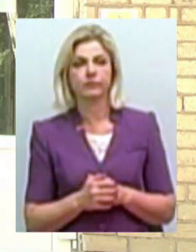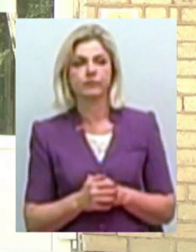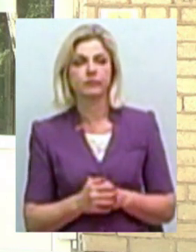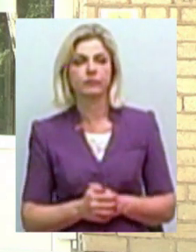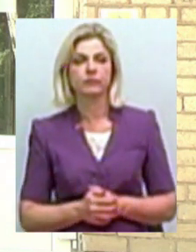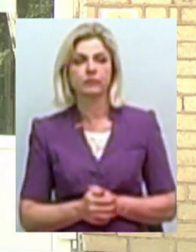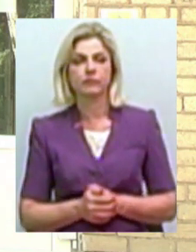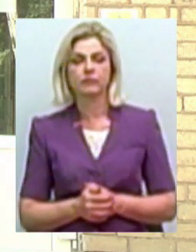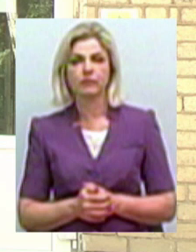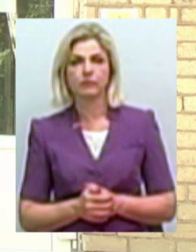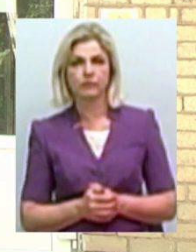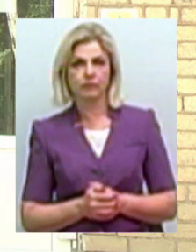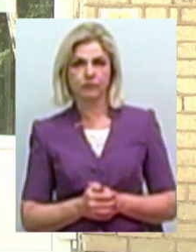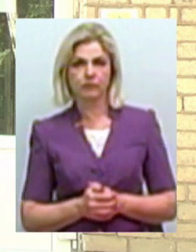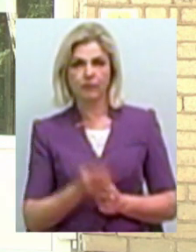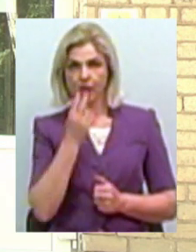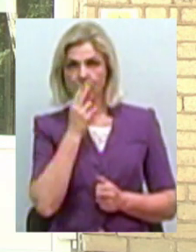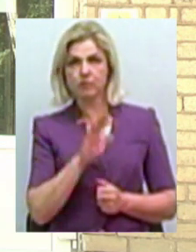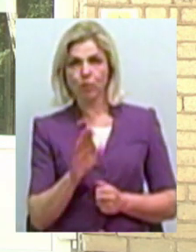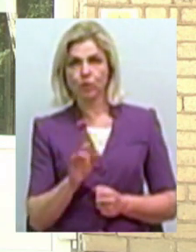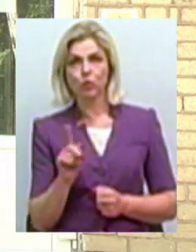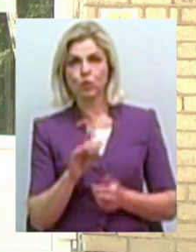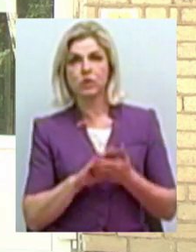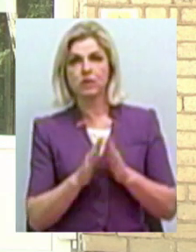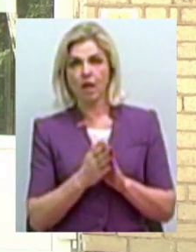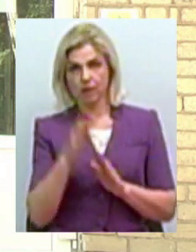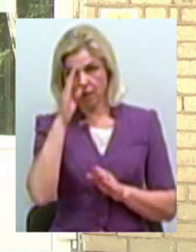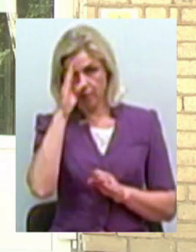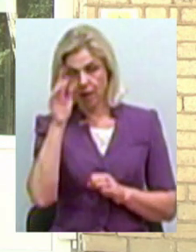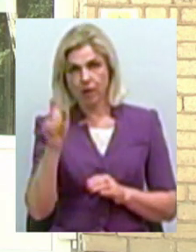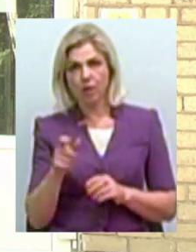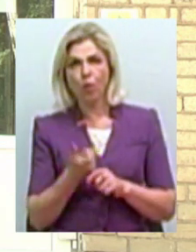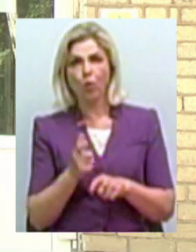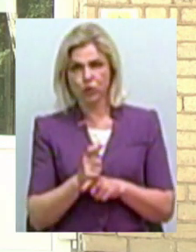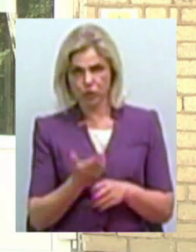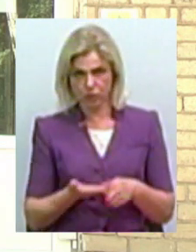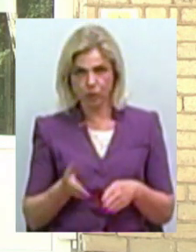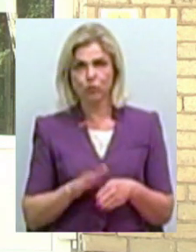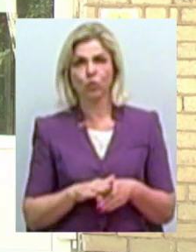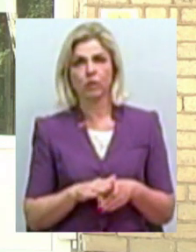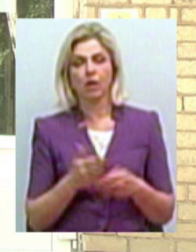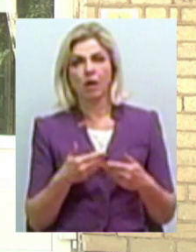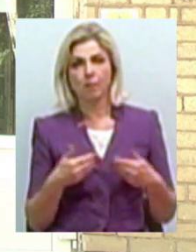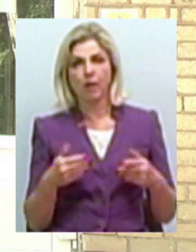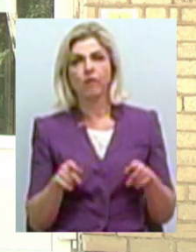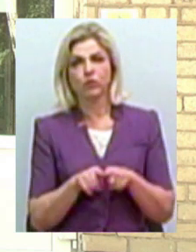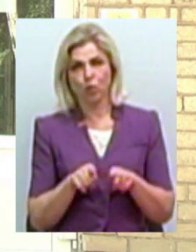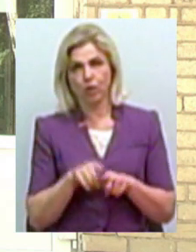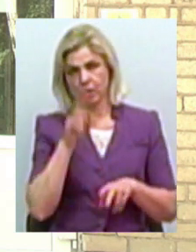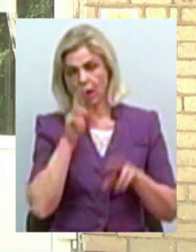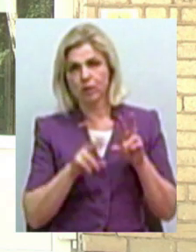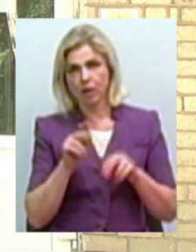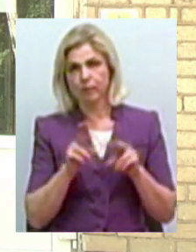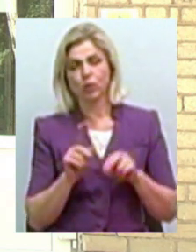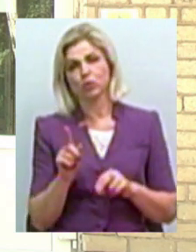Несмотря на те, що стан дитини край важкий, ми все ж надіємося,